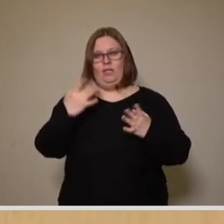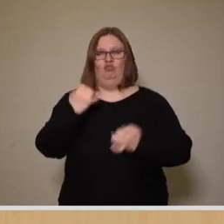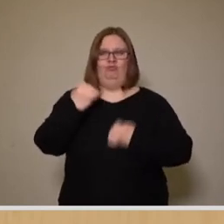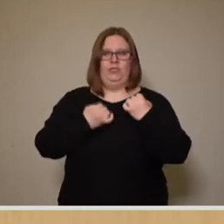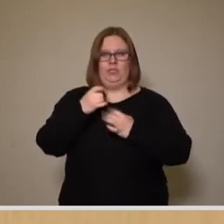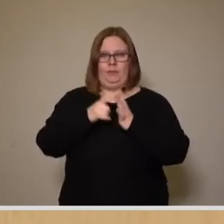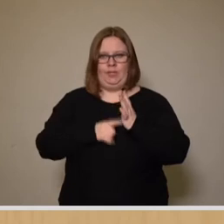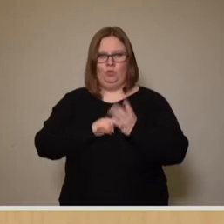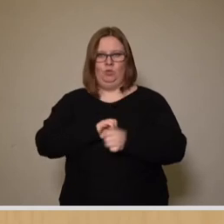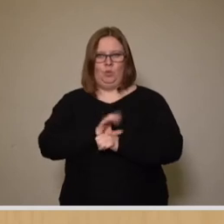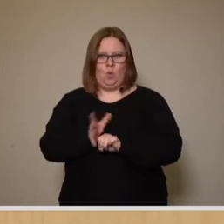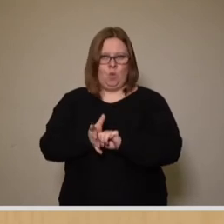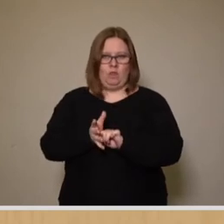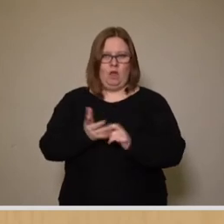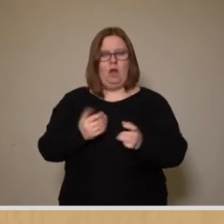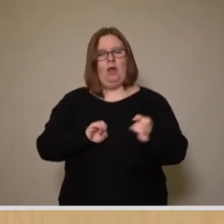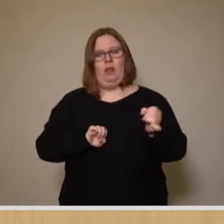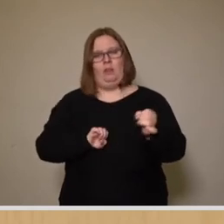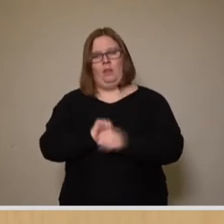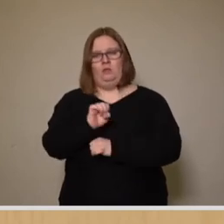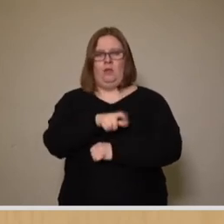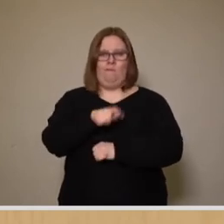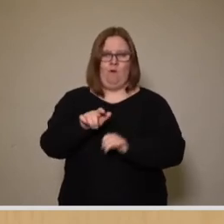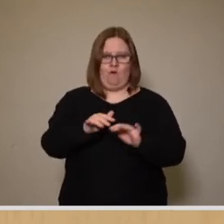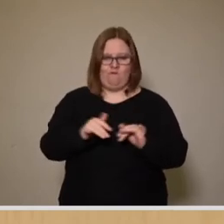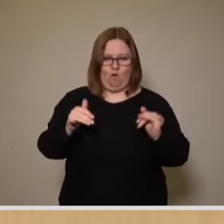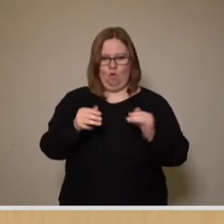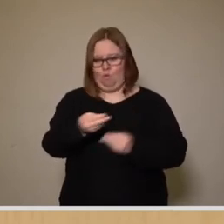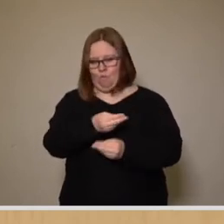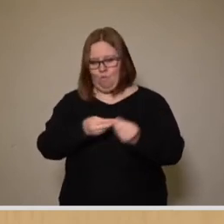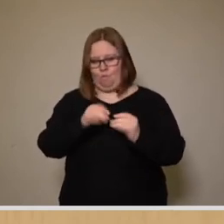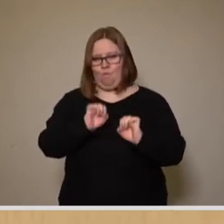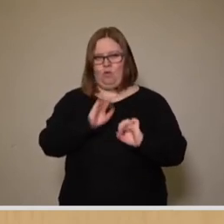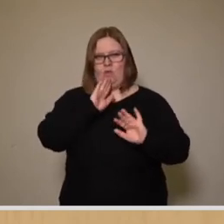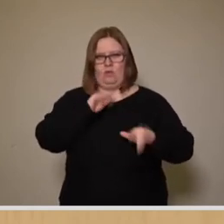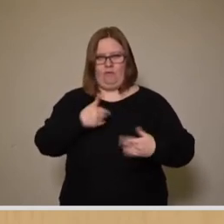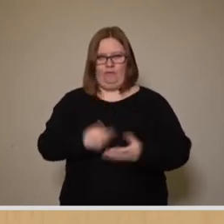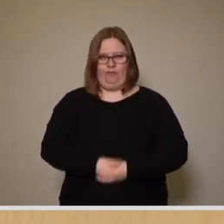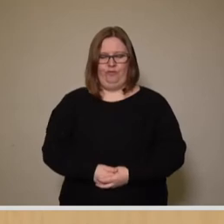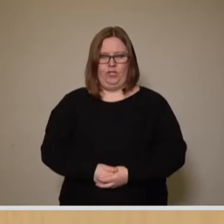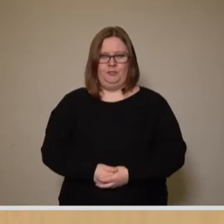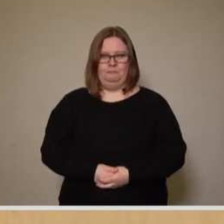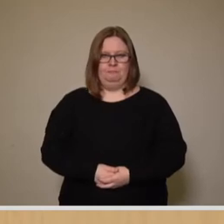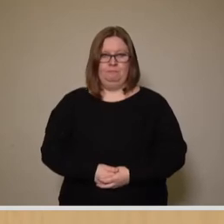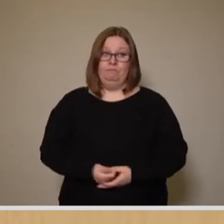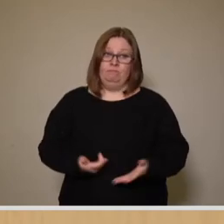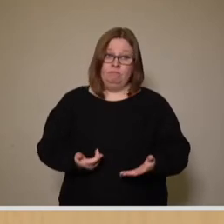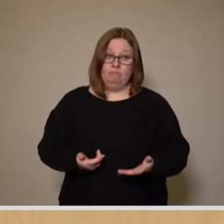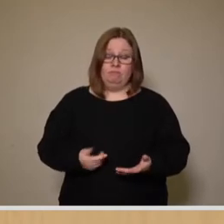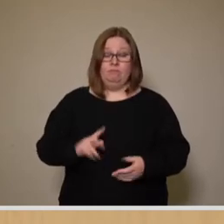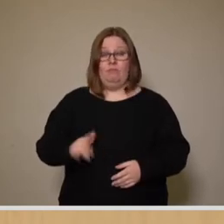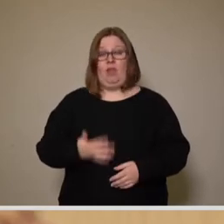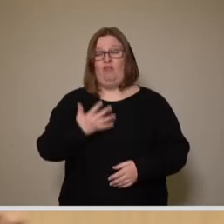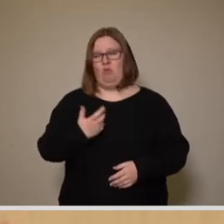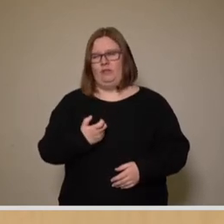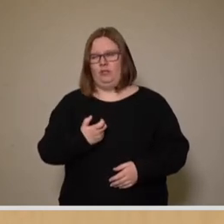Bedingungen durch Corona doch ein Bürgerforum erleben dürfen. Nach 25,